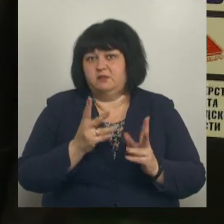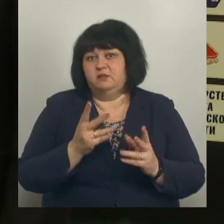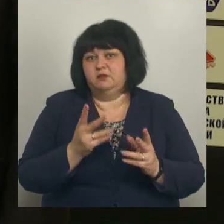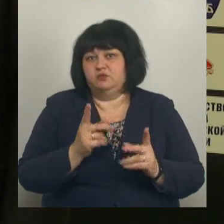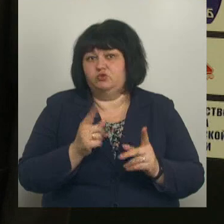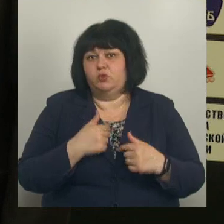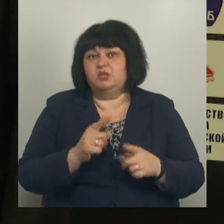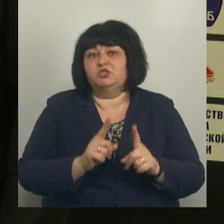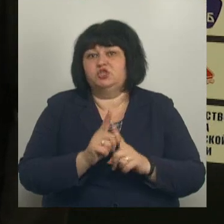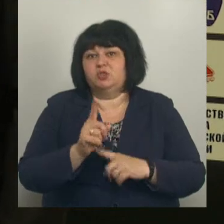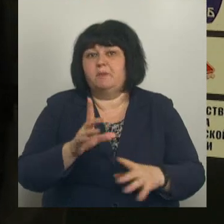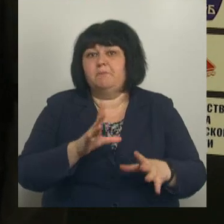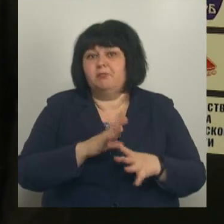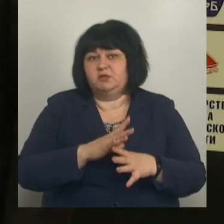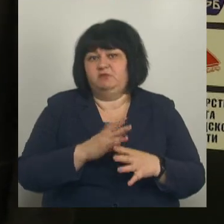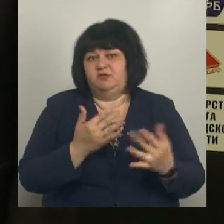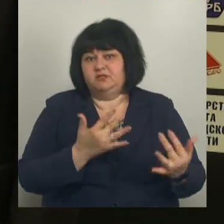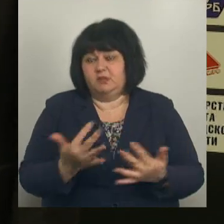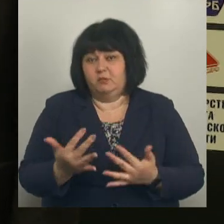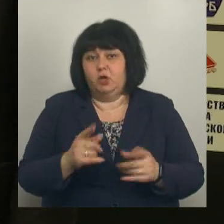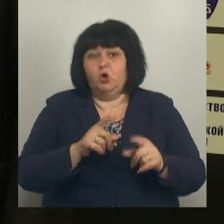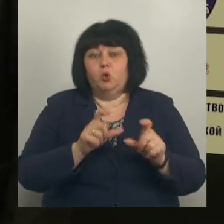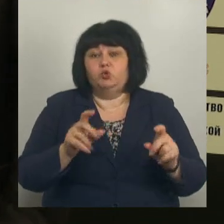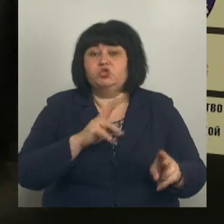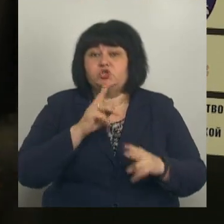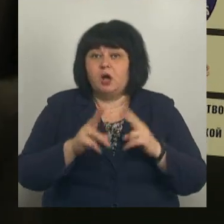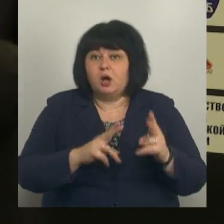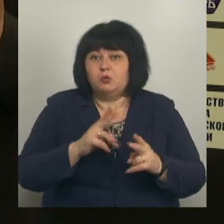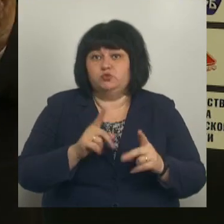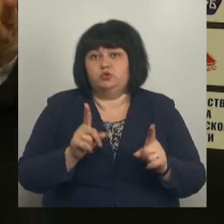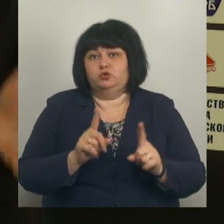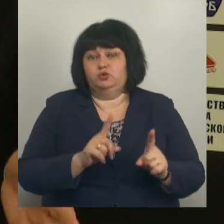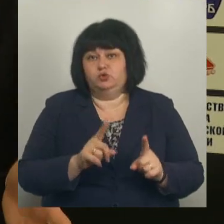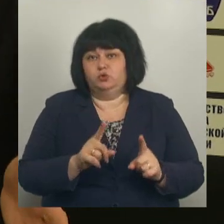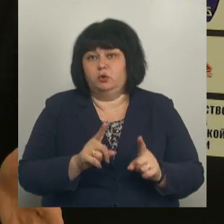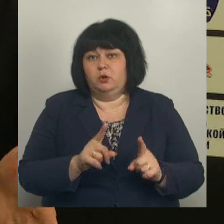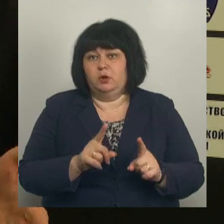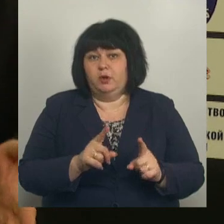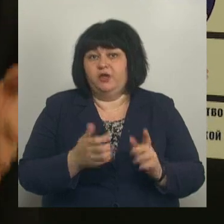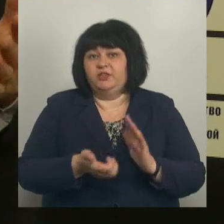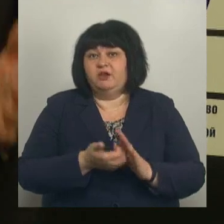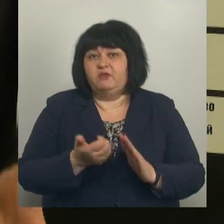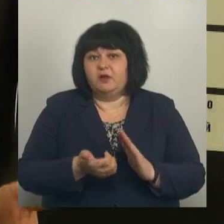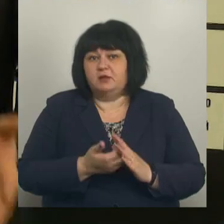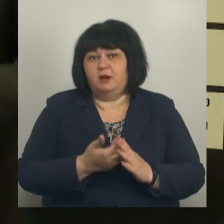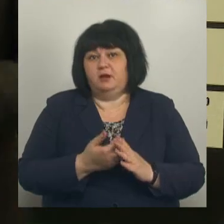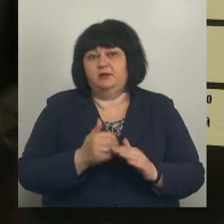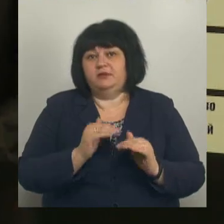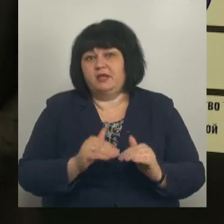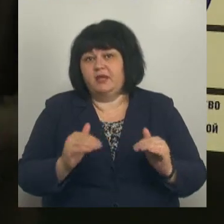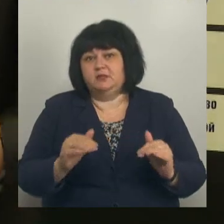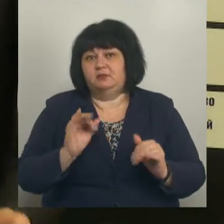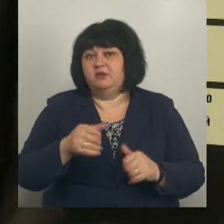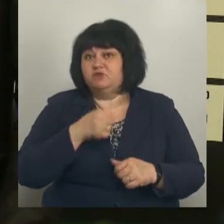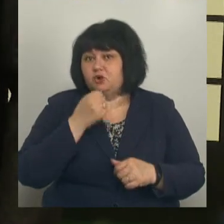у нас начинается быть супер востребованным. Что люди жалуются, что не хватает ни детям, ни